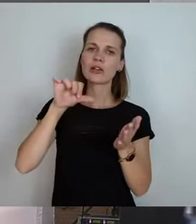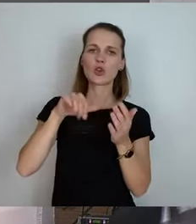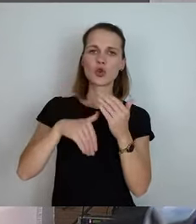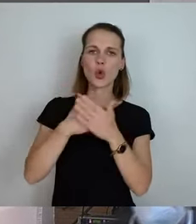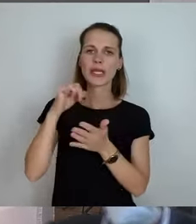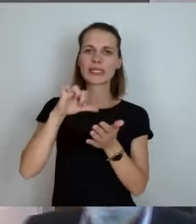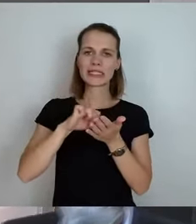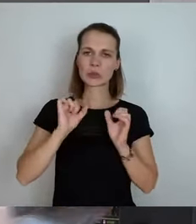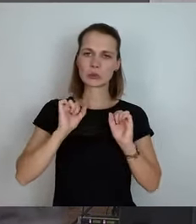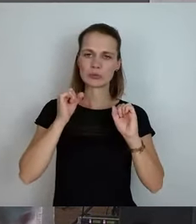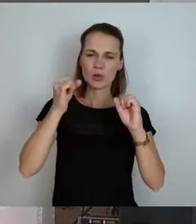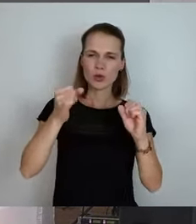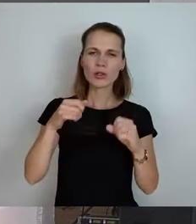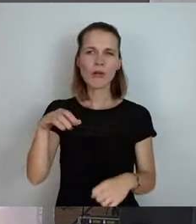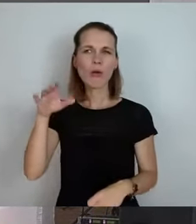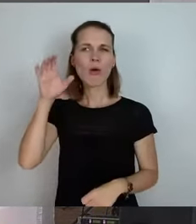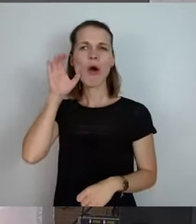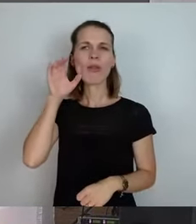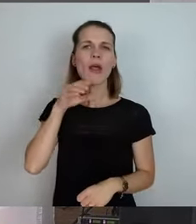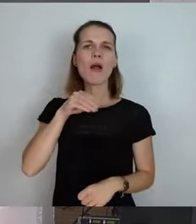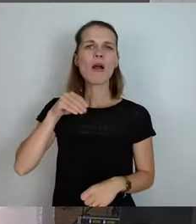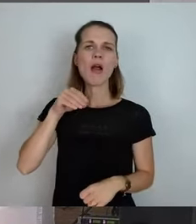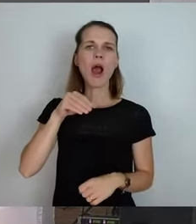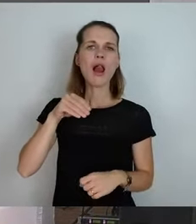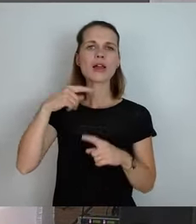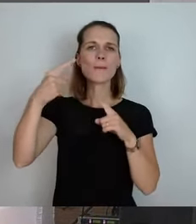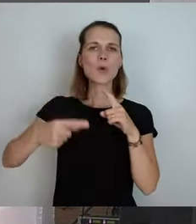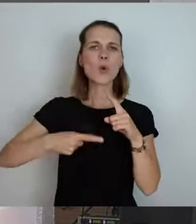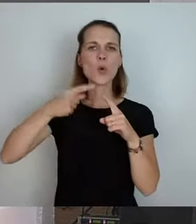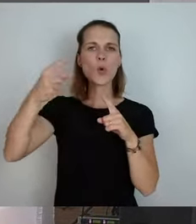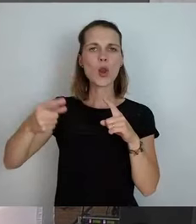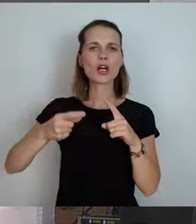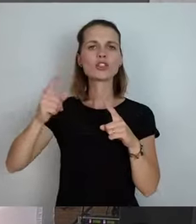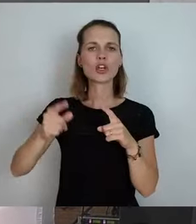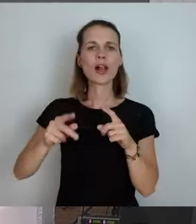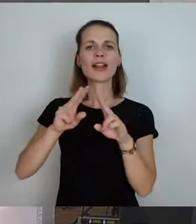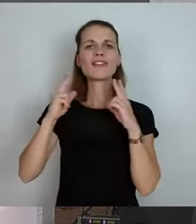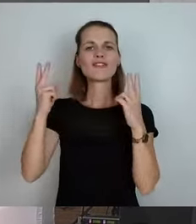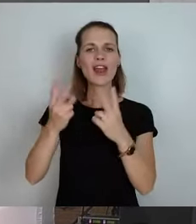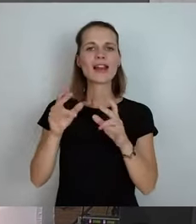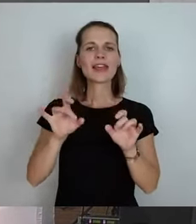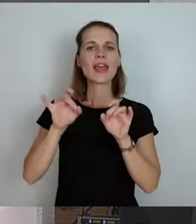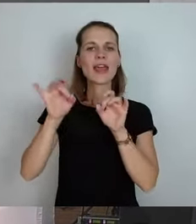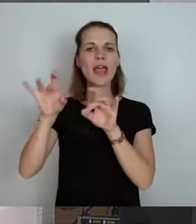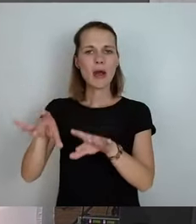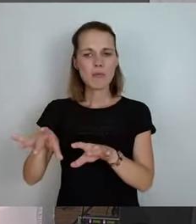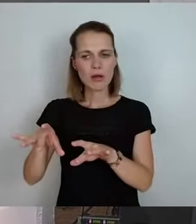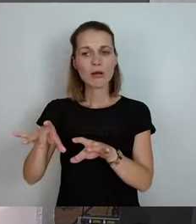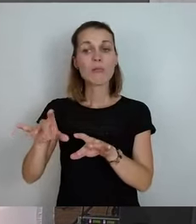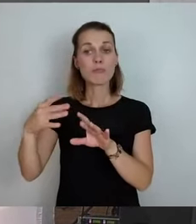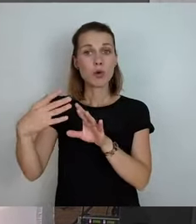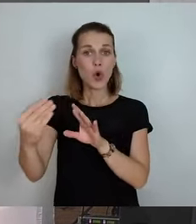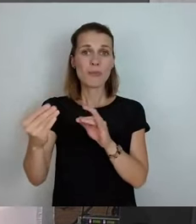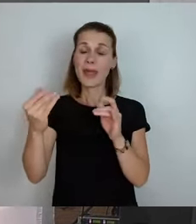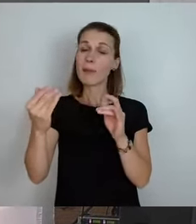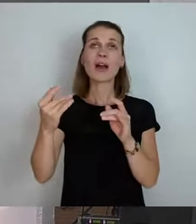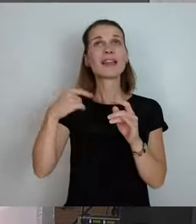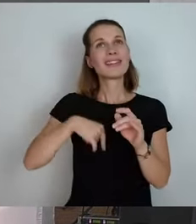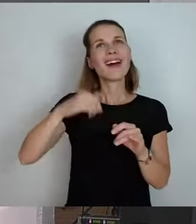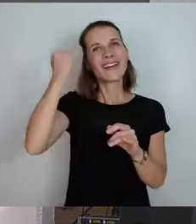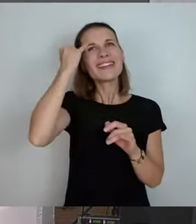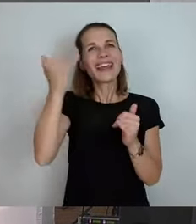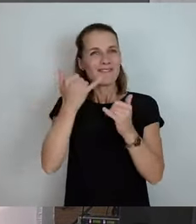Kalkmühle soll auch noch Welterbe werden. Da hätte ich auch eine Idee, wie das geht. Nicht heute und morgen, aber lassen Sie die jetzt erstmal hier